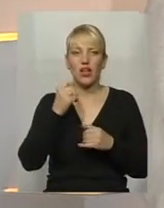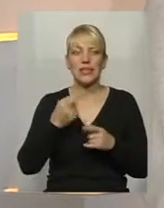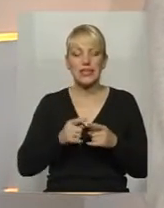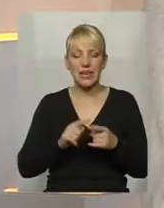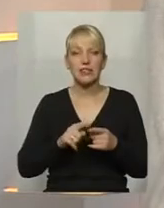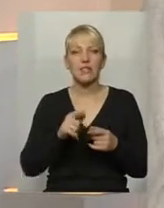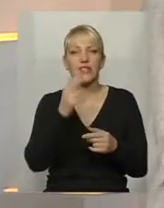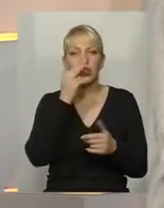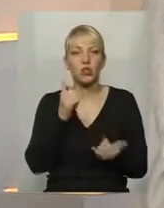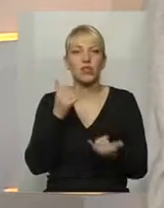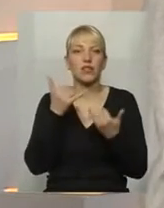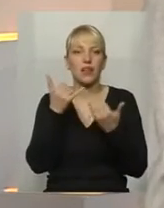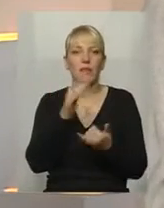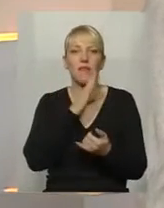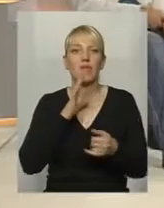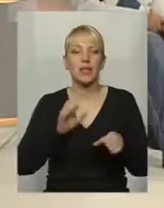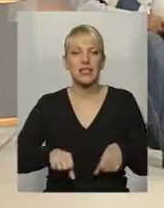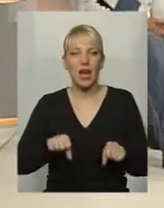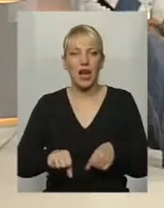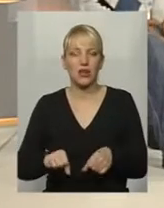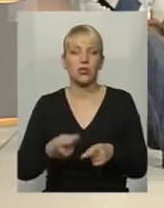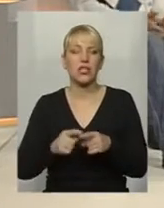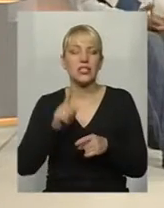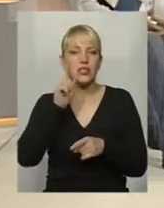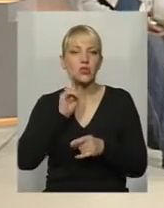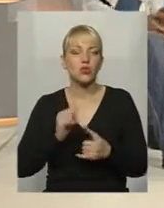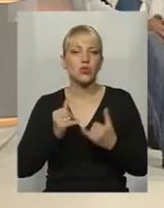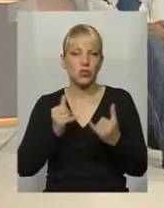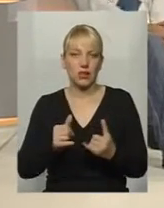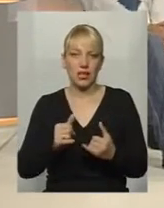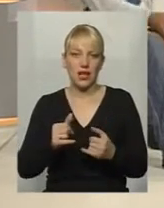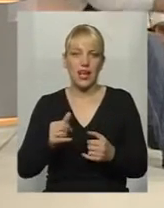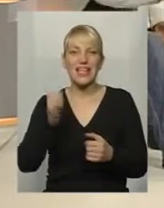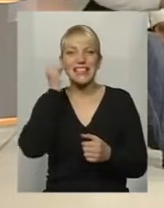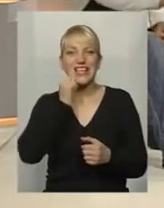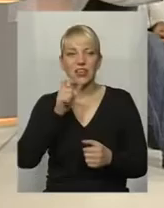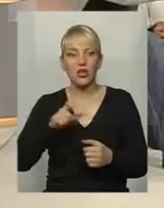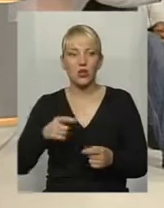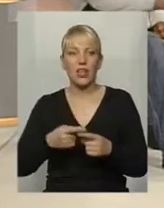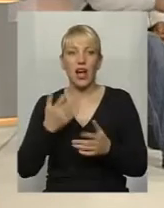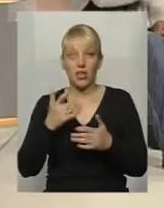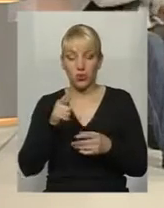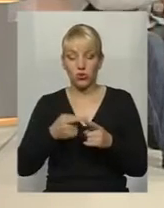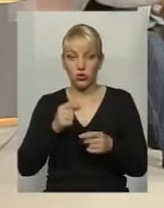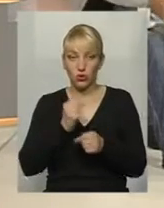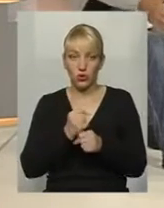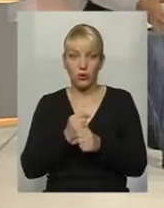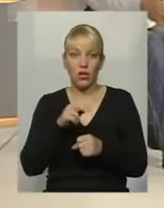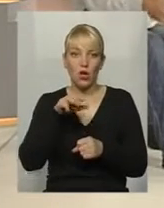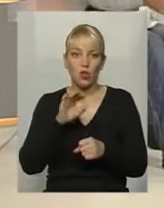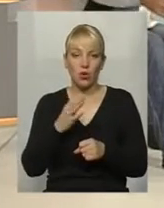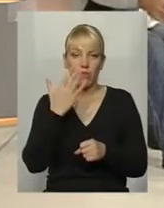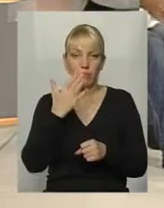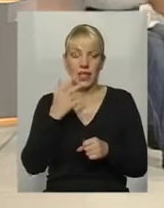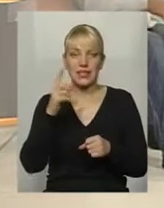матусі з дитиною, так, з колясочкою, розумієте? Ну, в нас, як вже зроблять його, він порядка 5-7 градусів, відповідно,